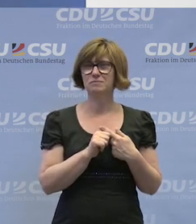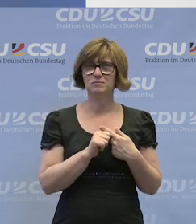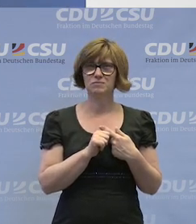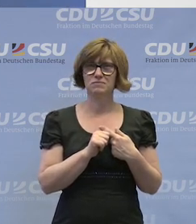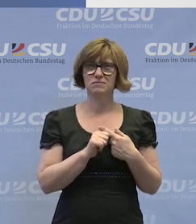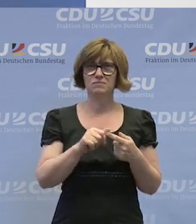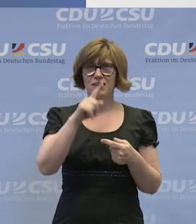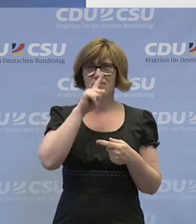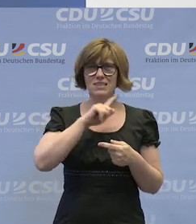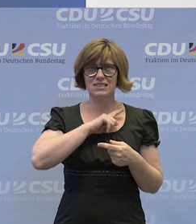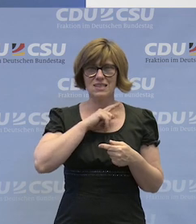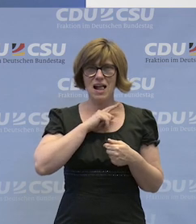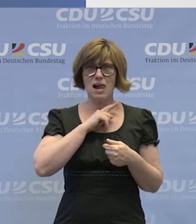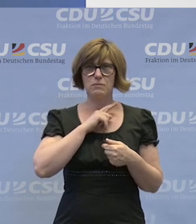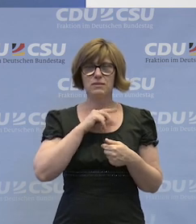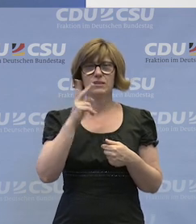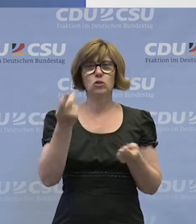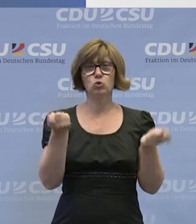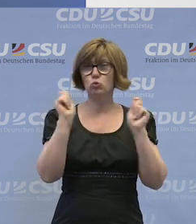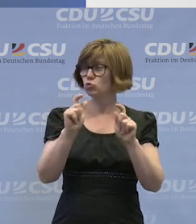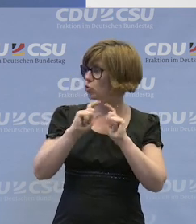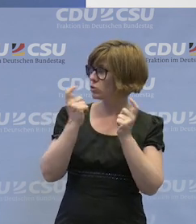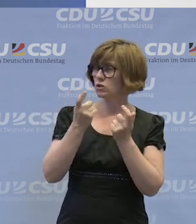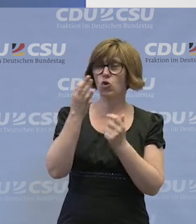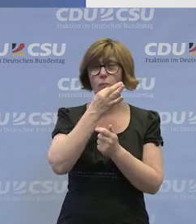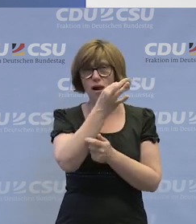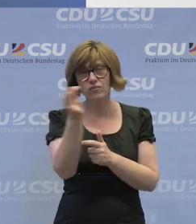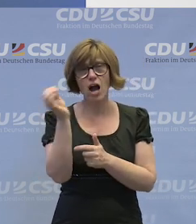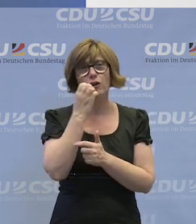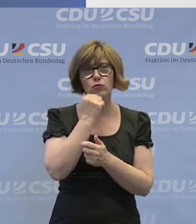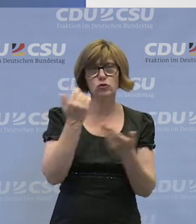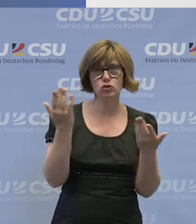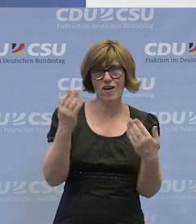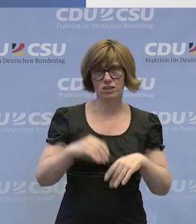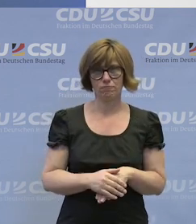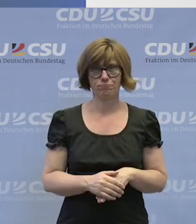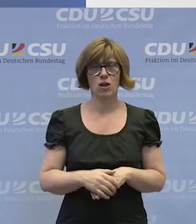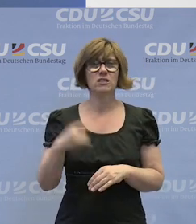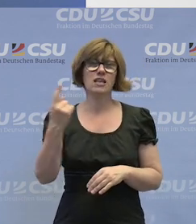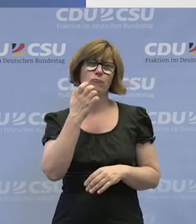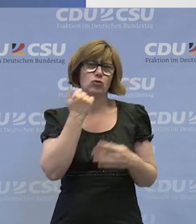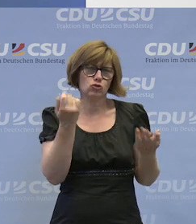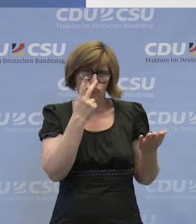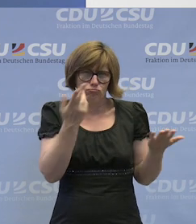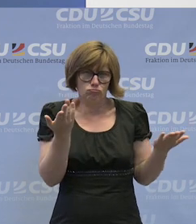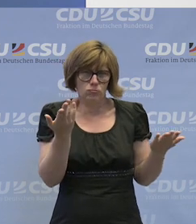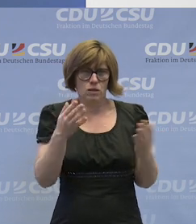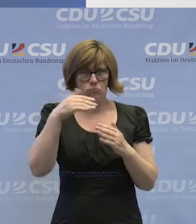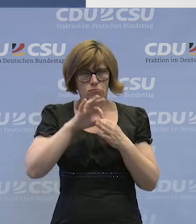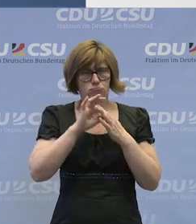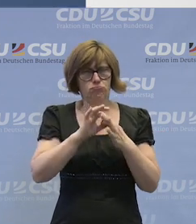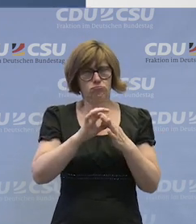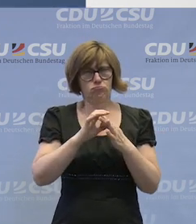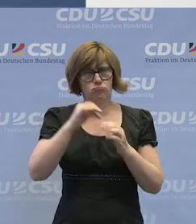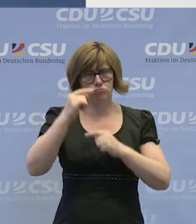Wenn ich Sie jetzt noch mal zum Schluss dieser Runde nach Ihren Wünschen frage, was wünschen Sie sich bezogen